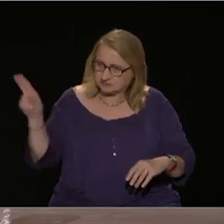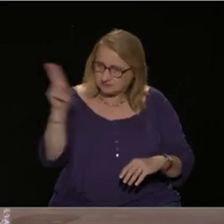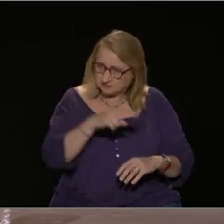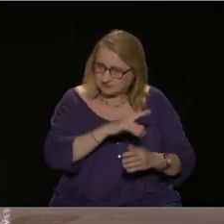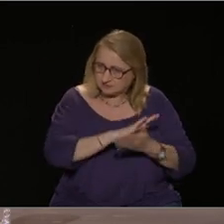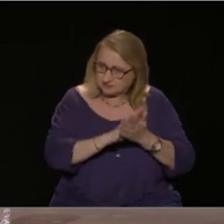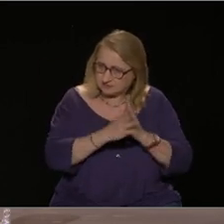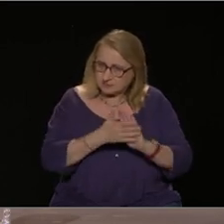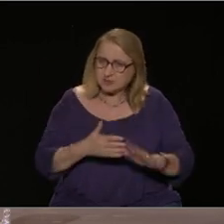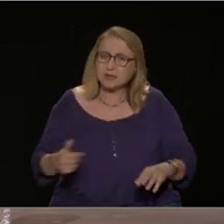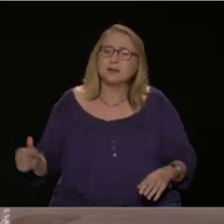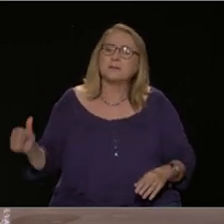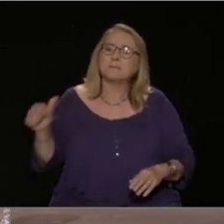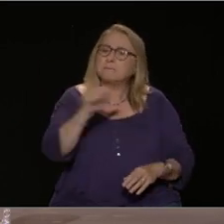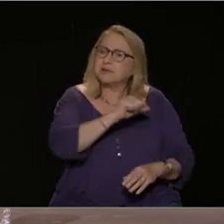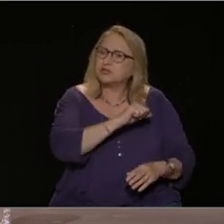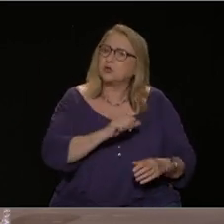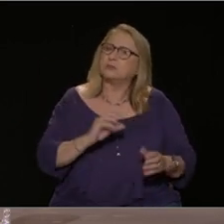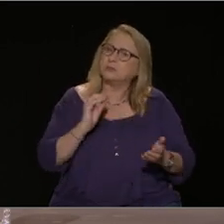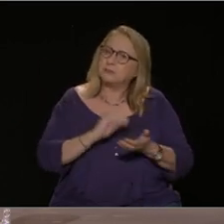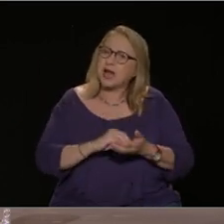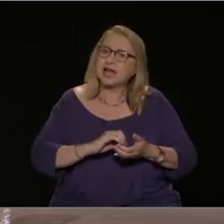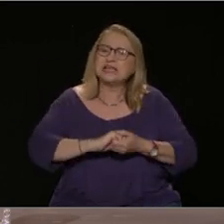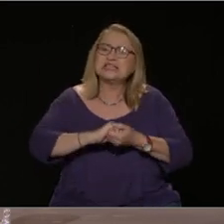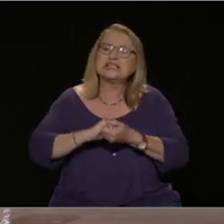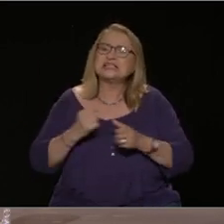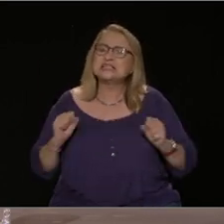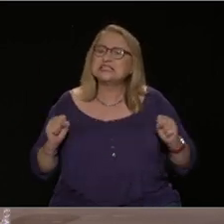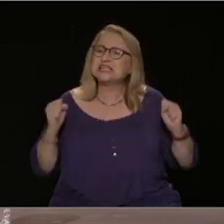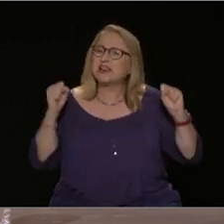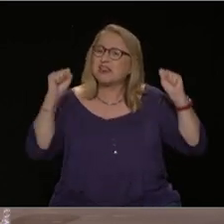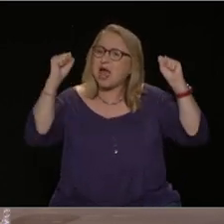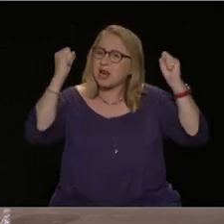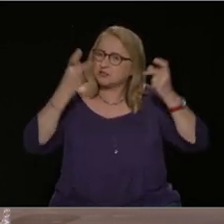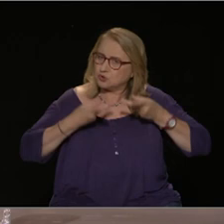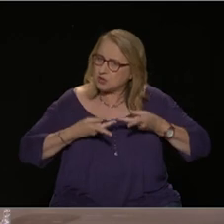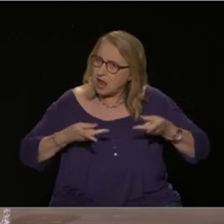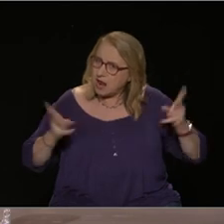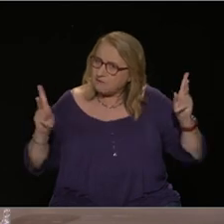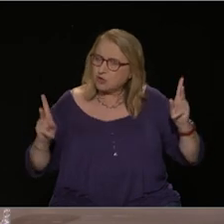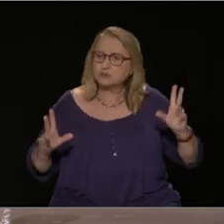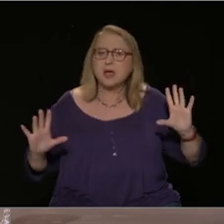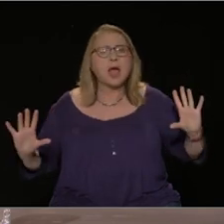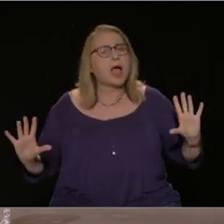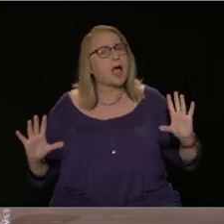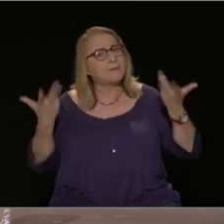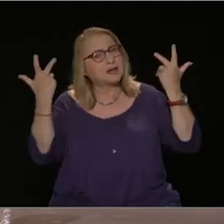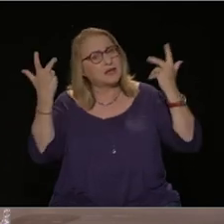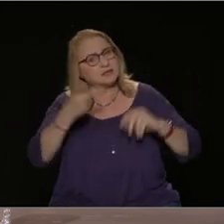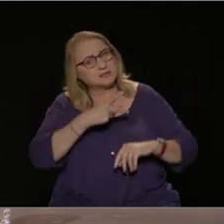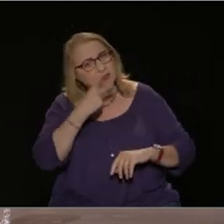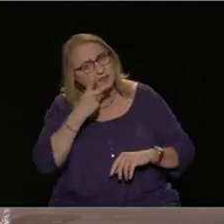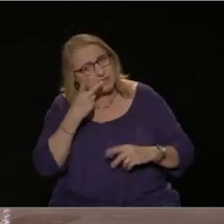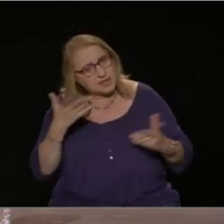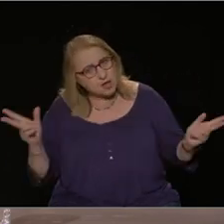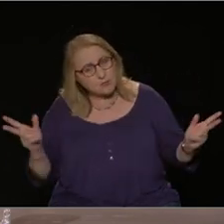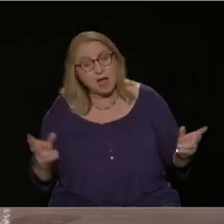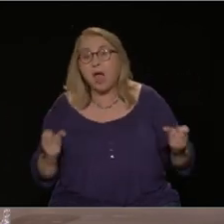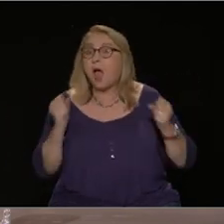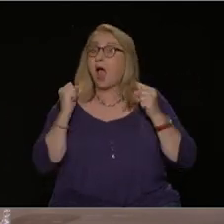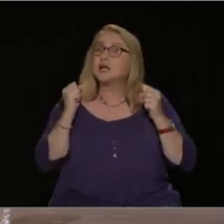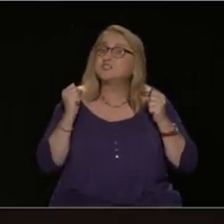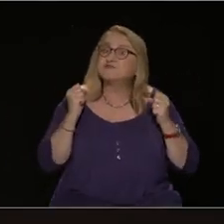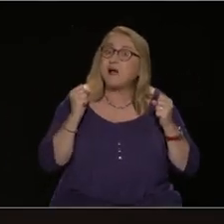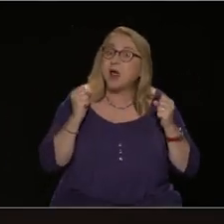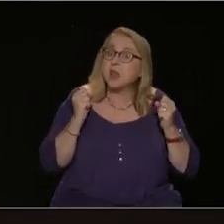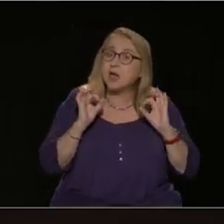ελευθεριών, του απεργιακού δικαιώματος, η επιβολή στην πράξη των μέτρων ασφάλειας στους χώρους δουλειάς, αντί να